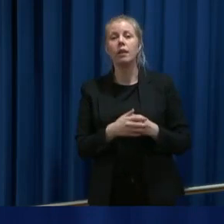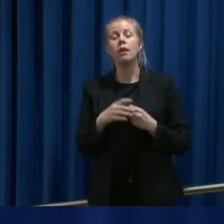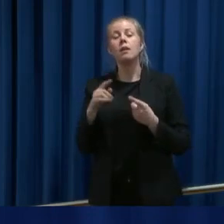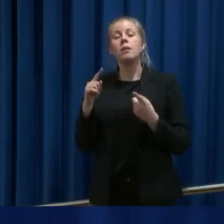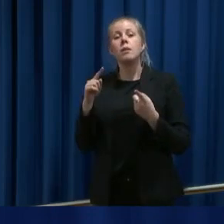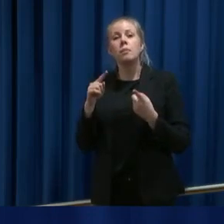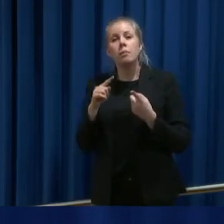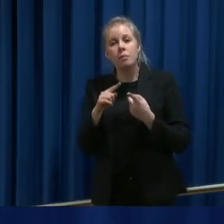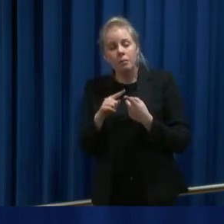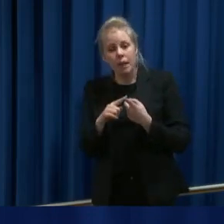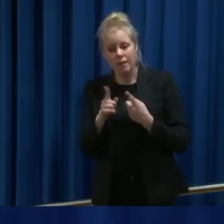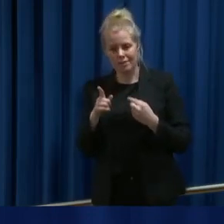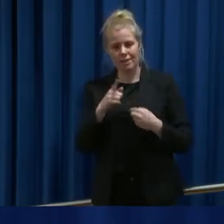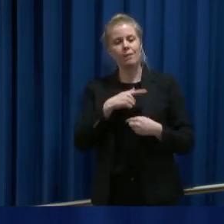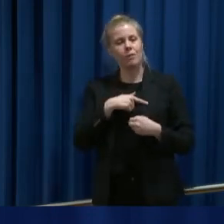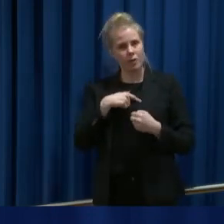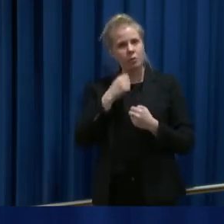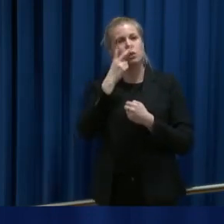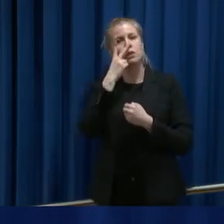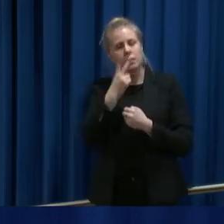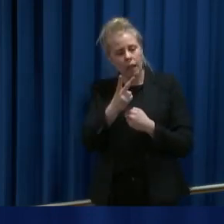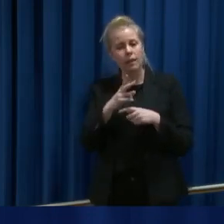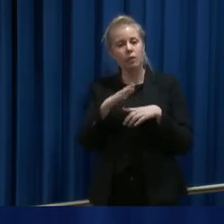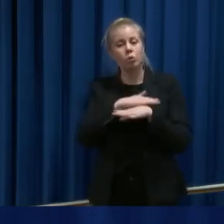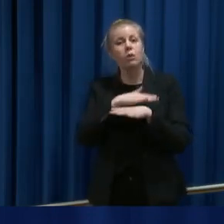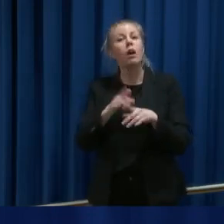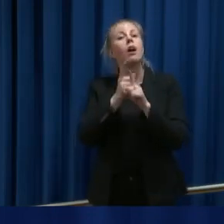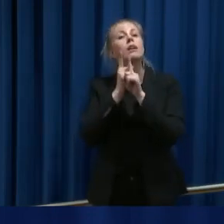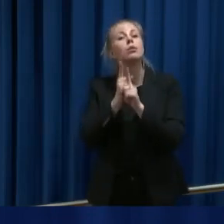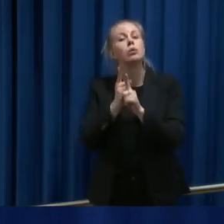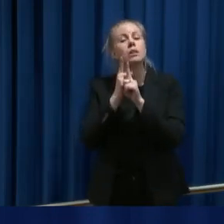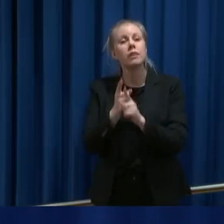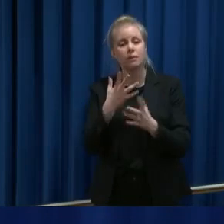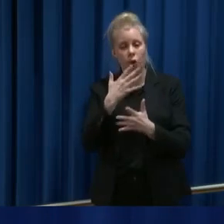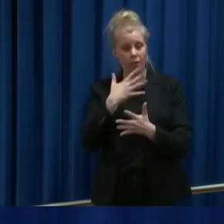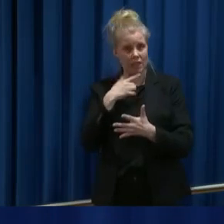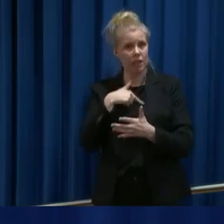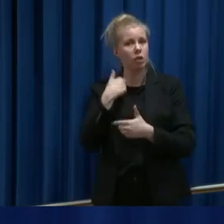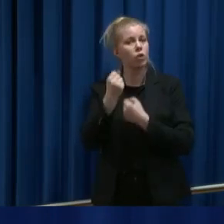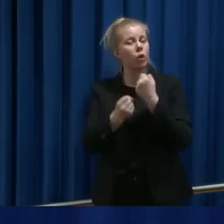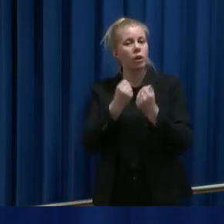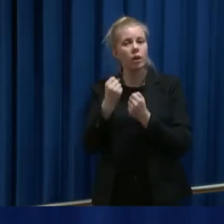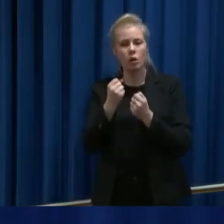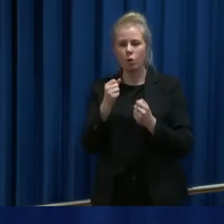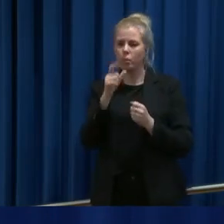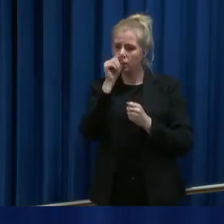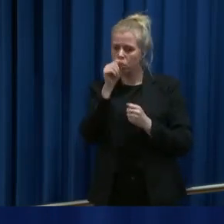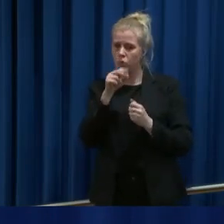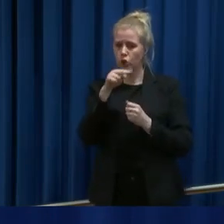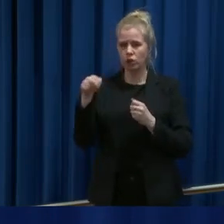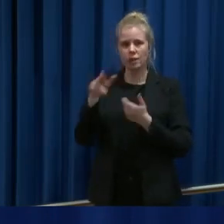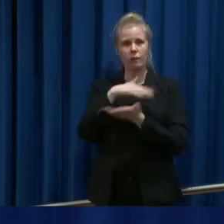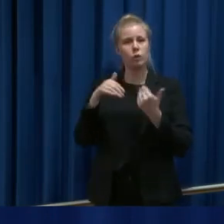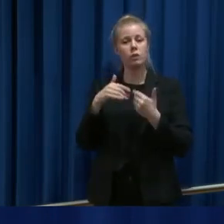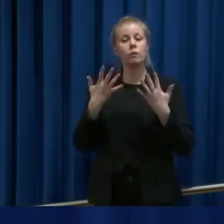vi må se totalkonsekvensene av det vi gjør, og sørge for at det norske samfunnet kan fungere som